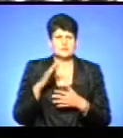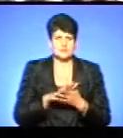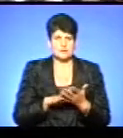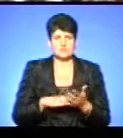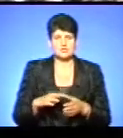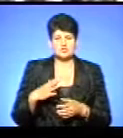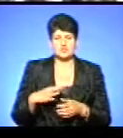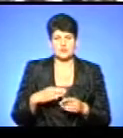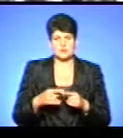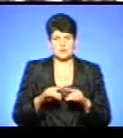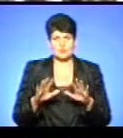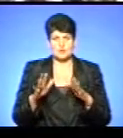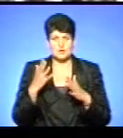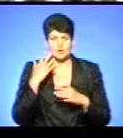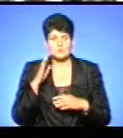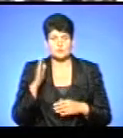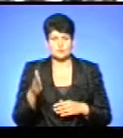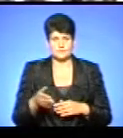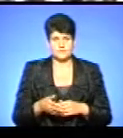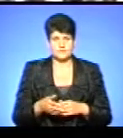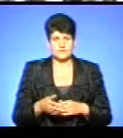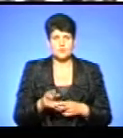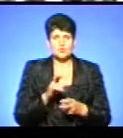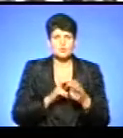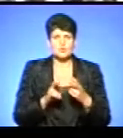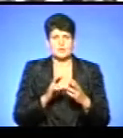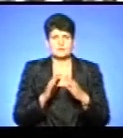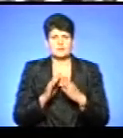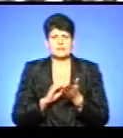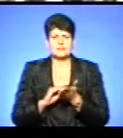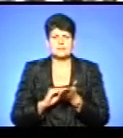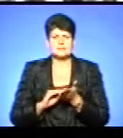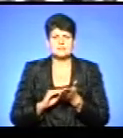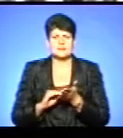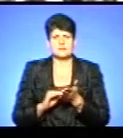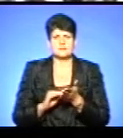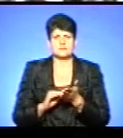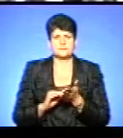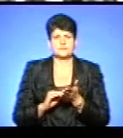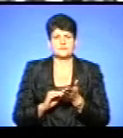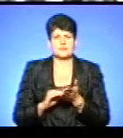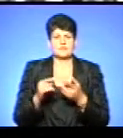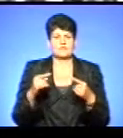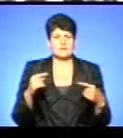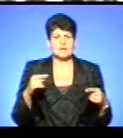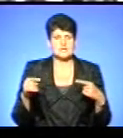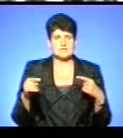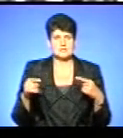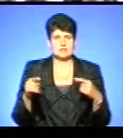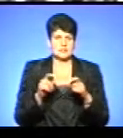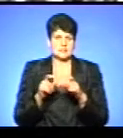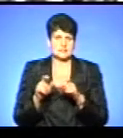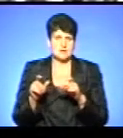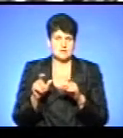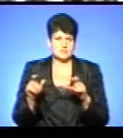цього моменту, коли це станеться. Вже підшукували будинки, писали в різні інстанції,